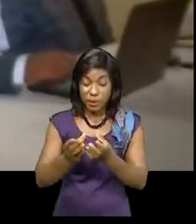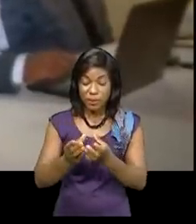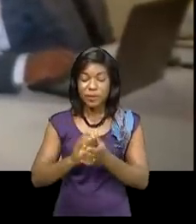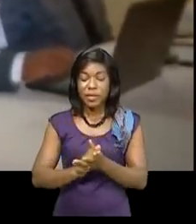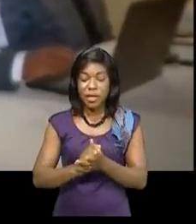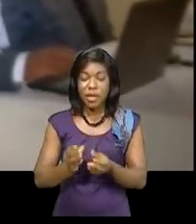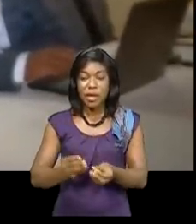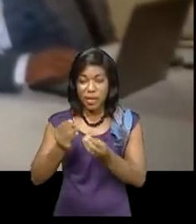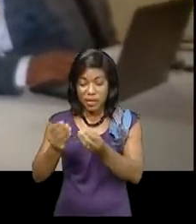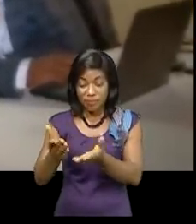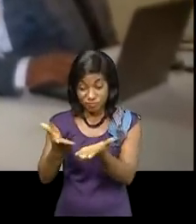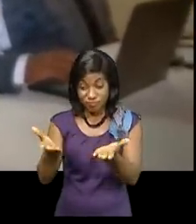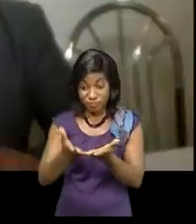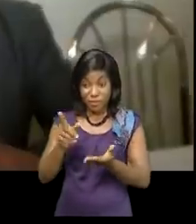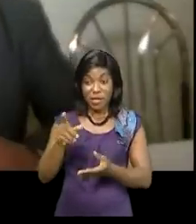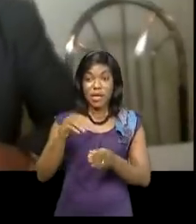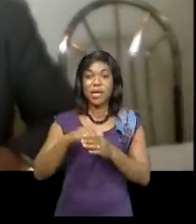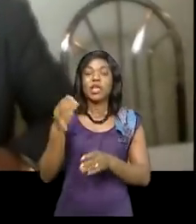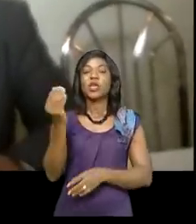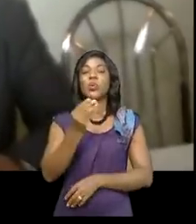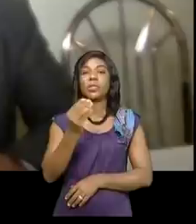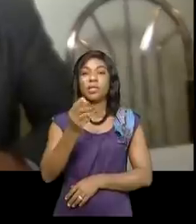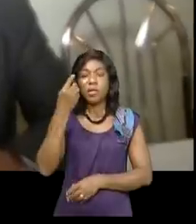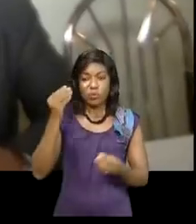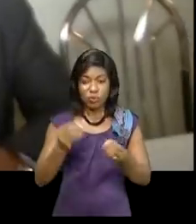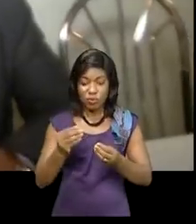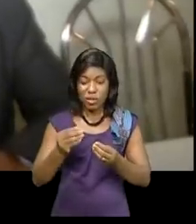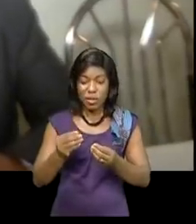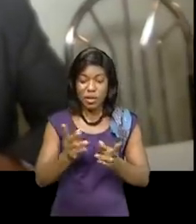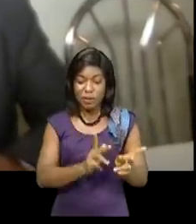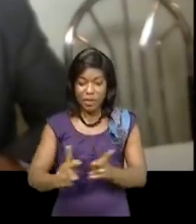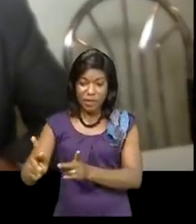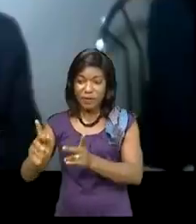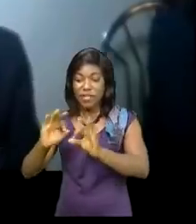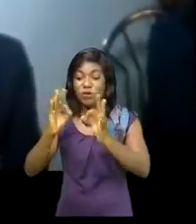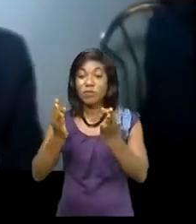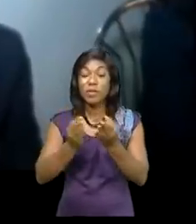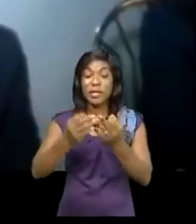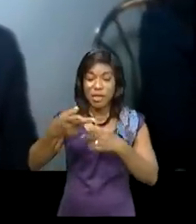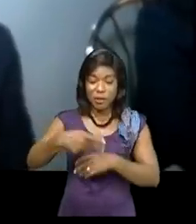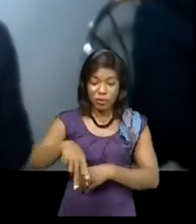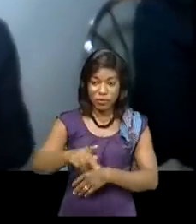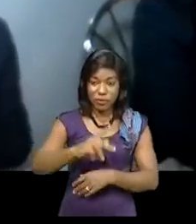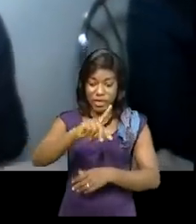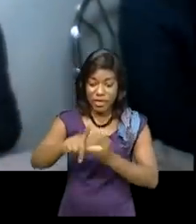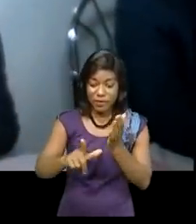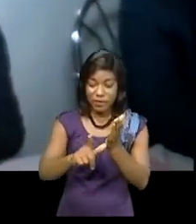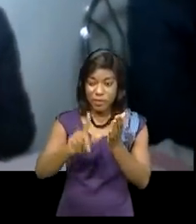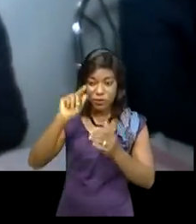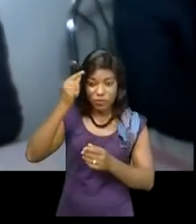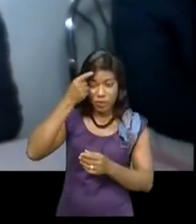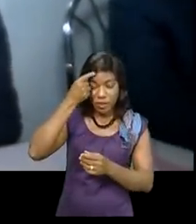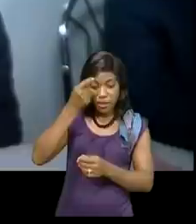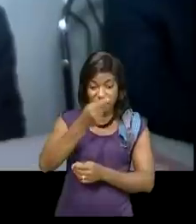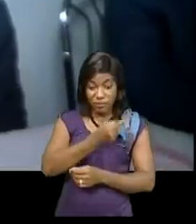est mis sur pied à Bandoundou avec mission de booster les activités de la planification familiale en province C'est le vice-gouverneur des provinces Félixé Kiwai